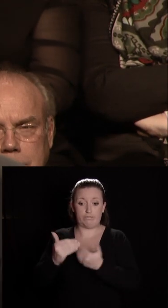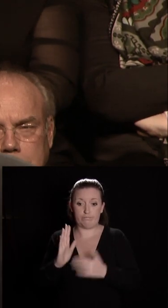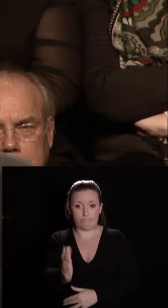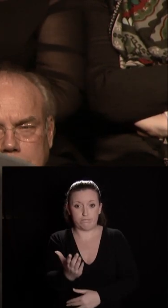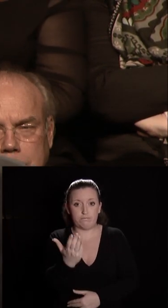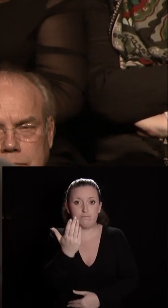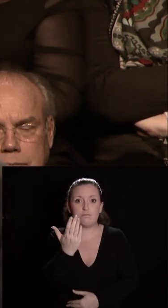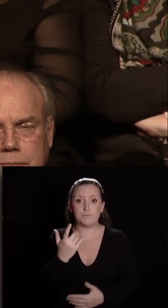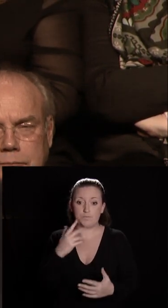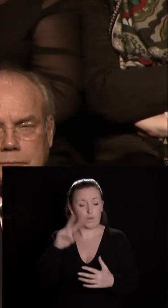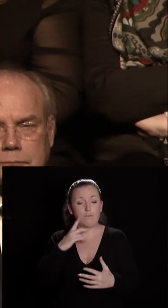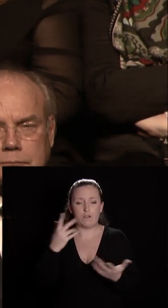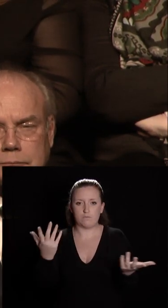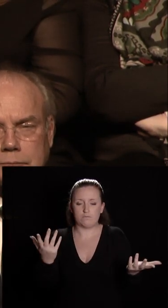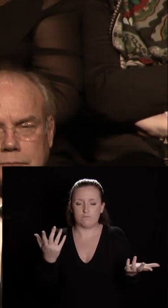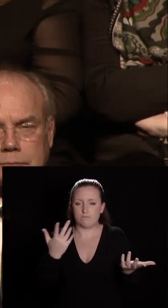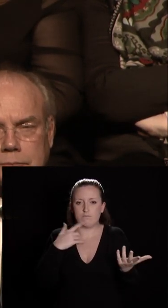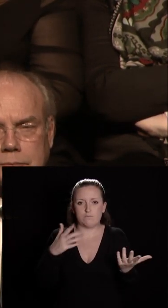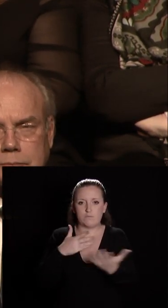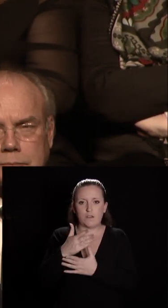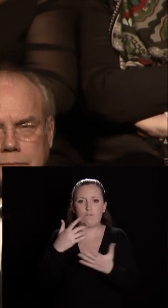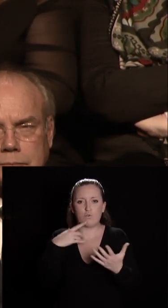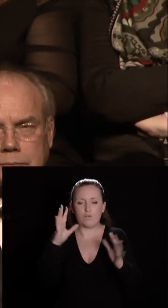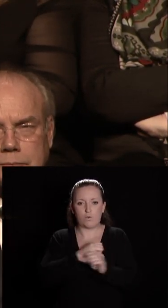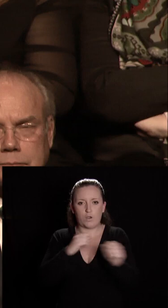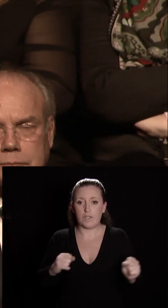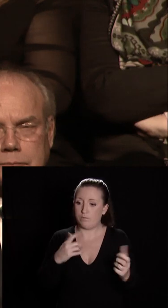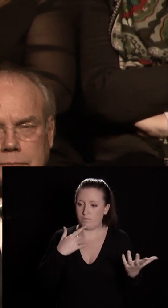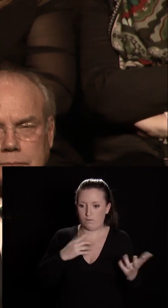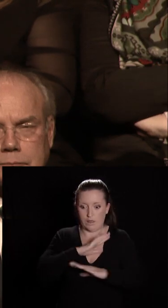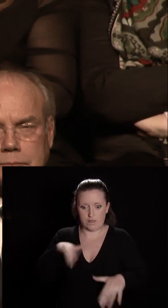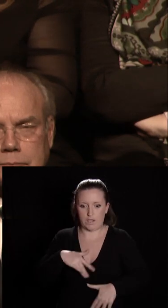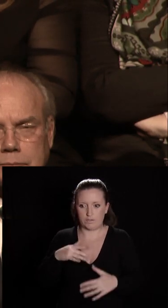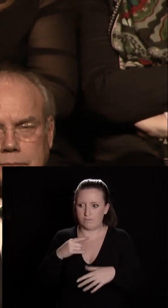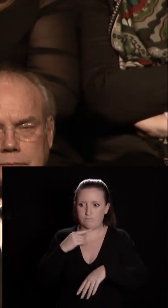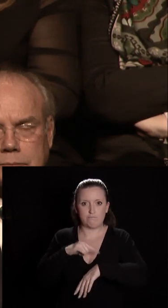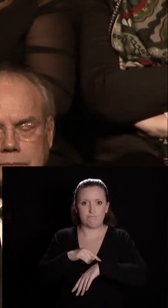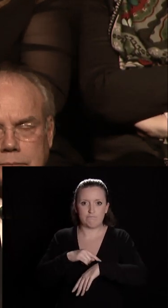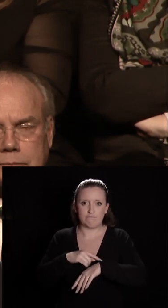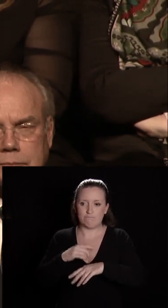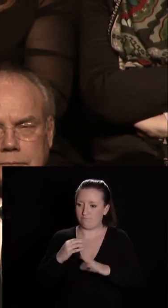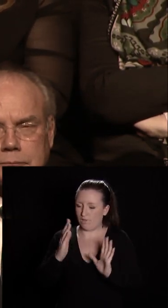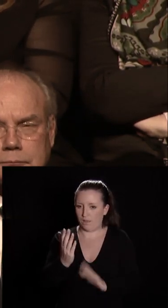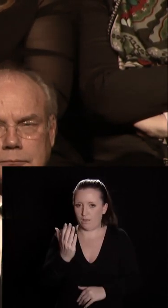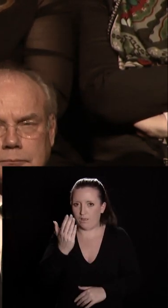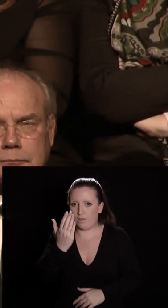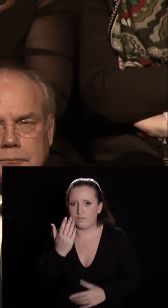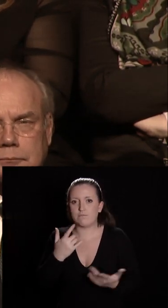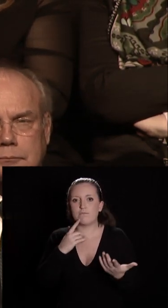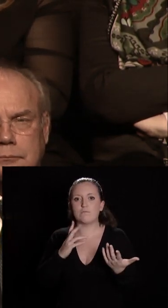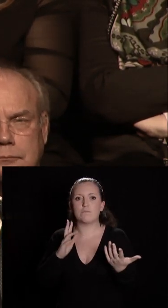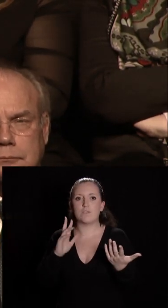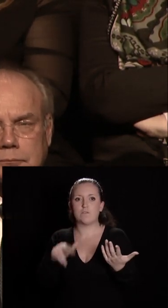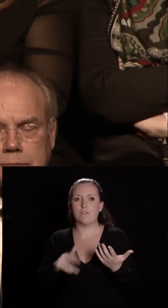aventure extraordinaire c'est même le sprint final d'ailleurs le compte à rebours est lancé et il est maintenant sous le passage du